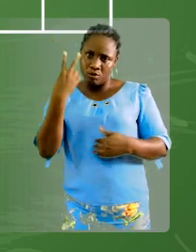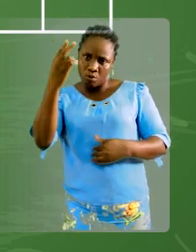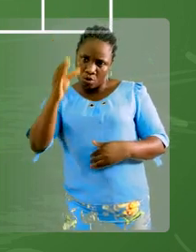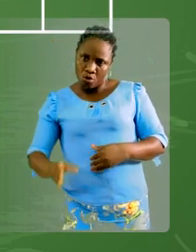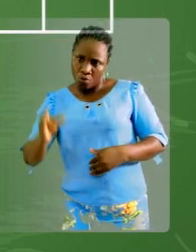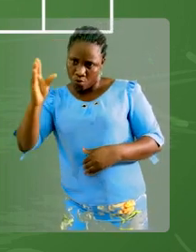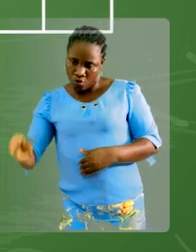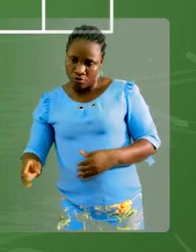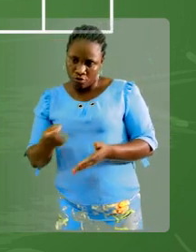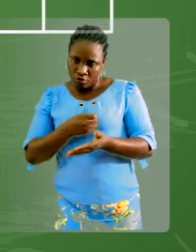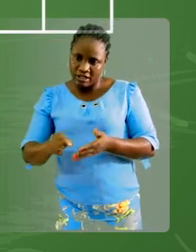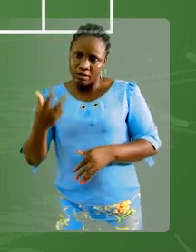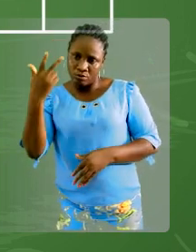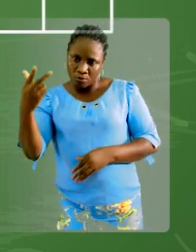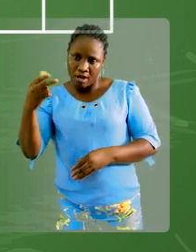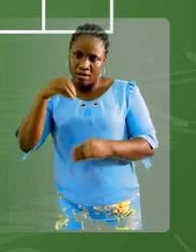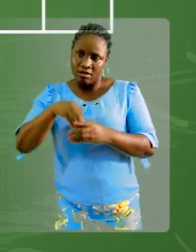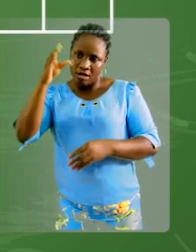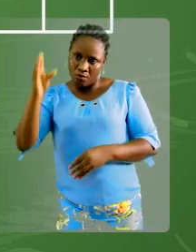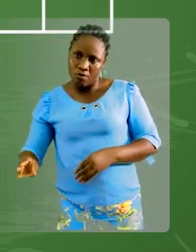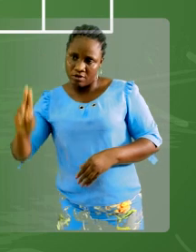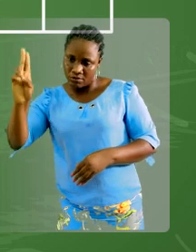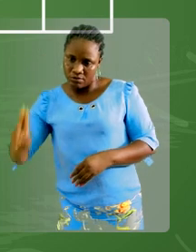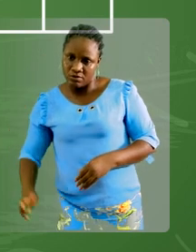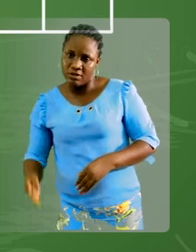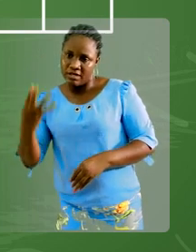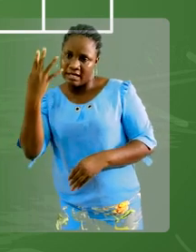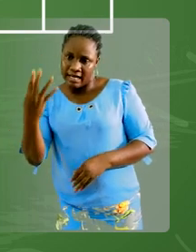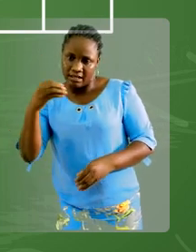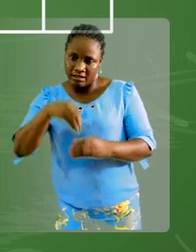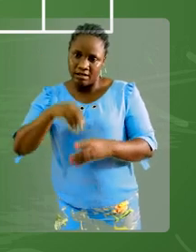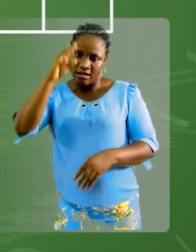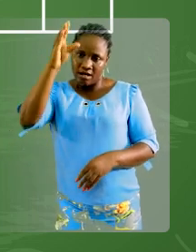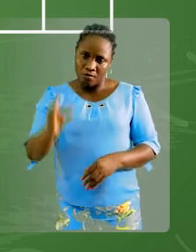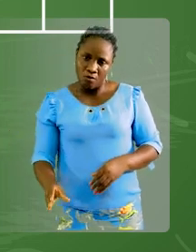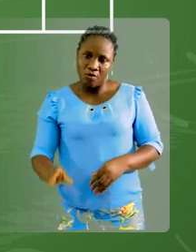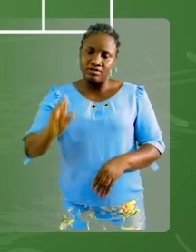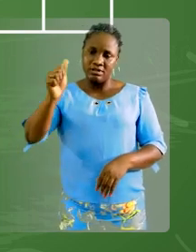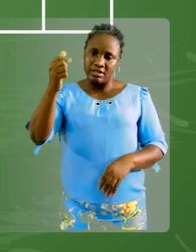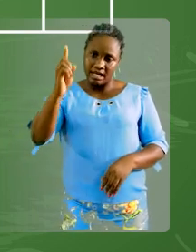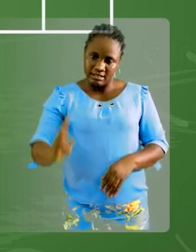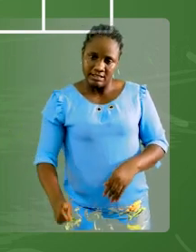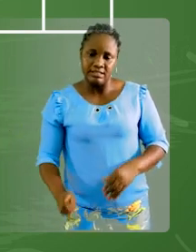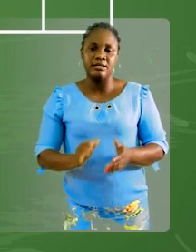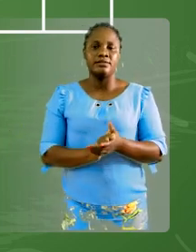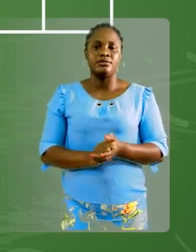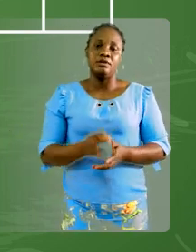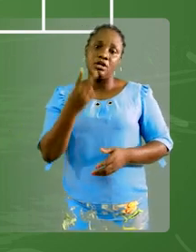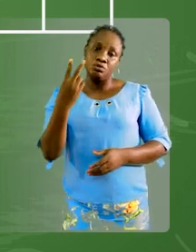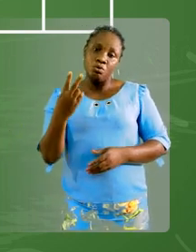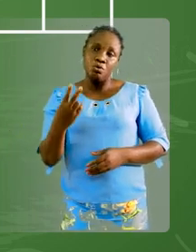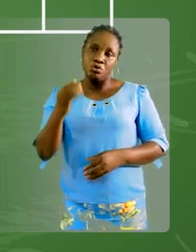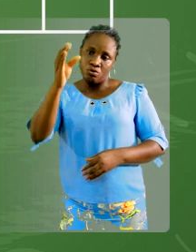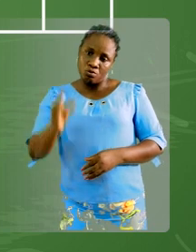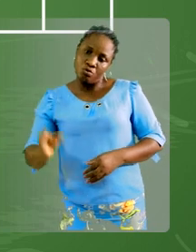On écrit le 3 dans la colonne des unités et le 4 dans la colonne des dizaines. Alors, les deux sous-colonnes sont remplies.